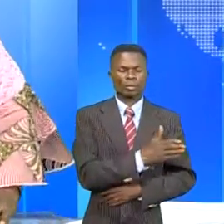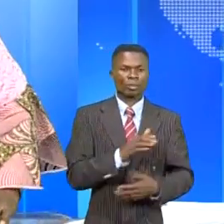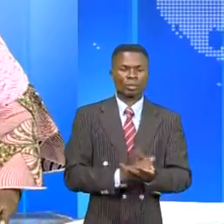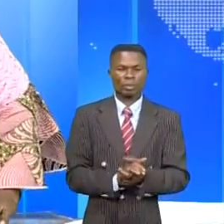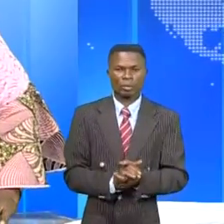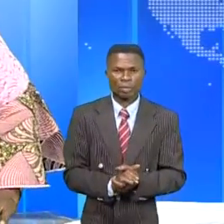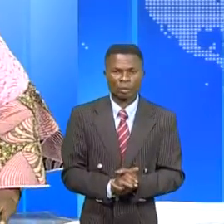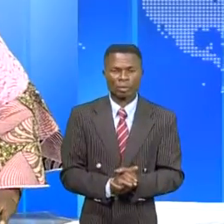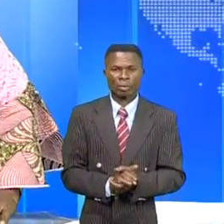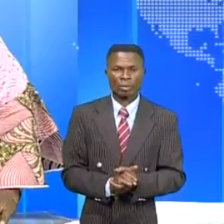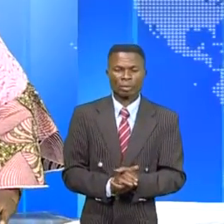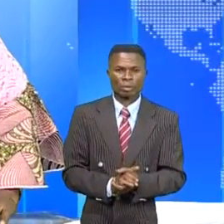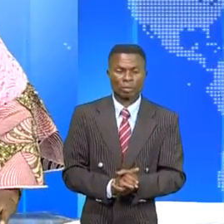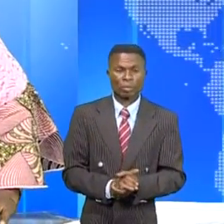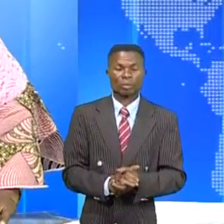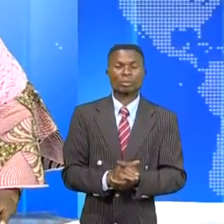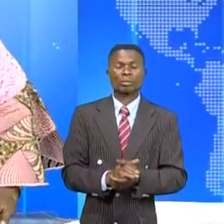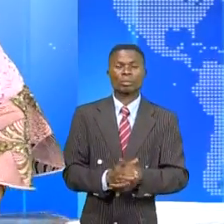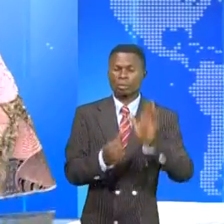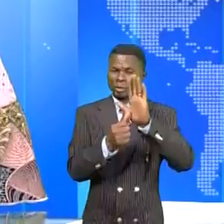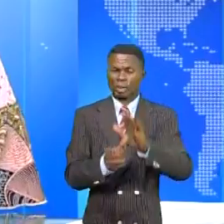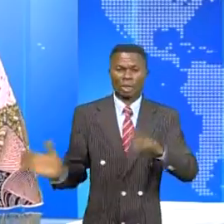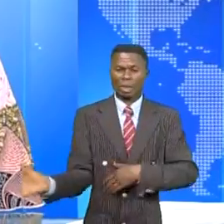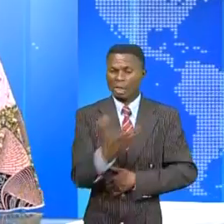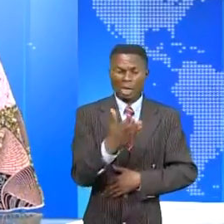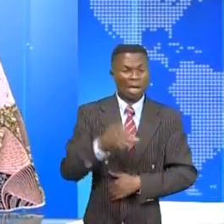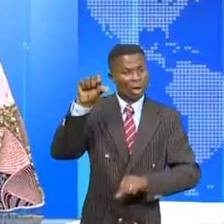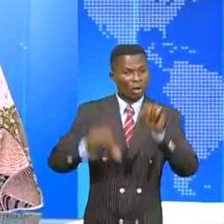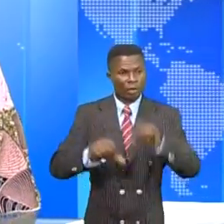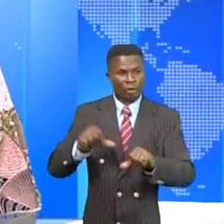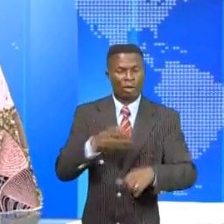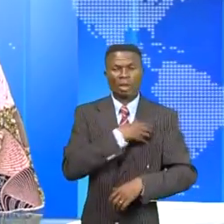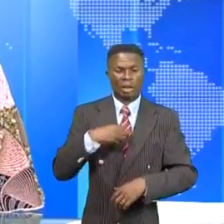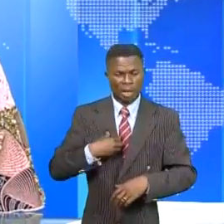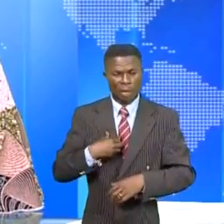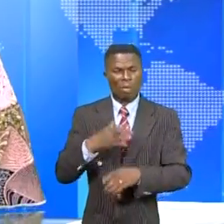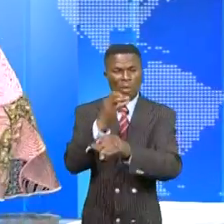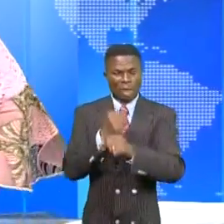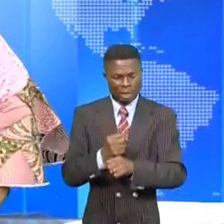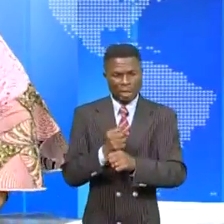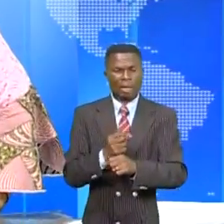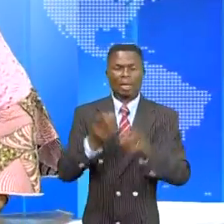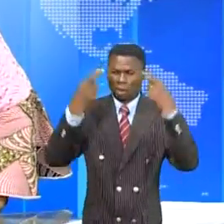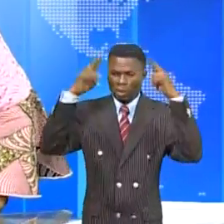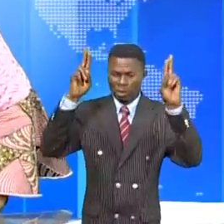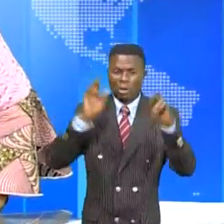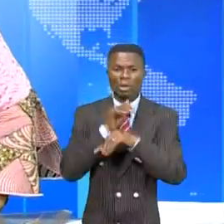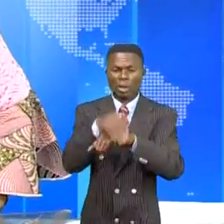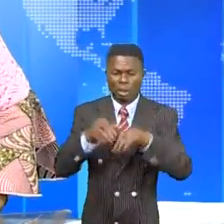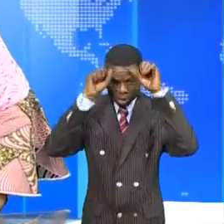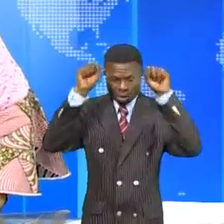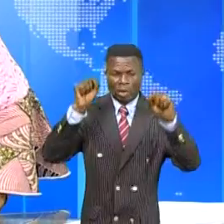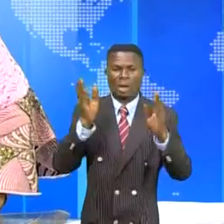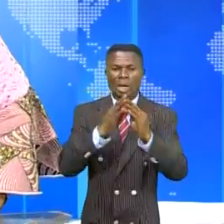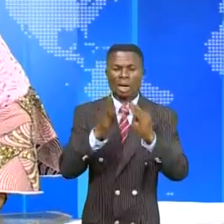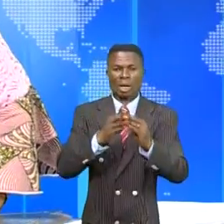Après un déguerpissement illégal, la veuve Martine Goye a été retablie dans ses droits grâce à l'implication du président de l